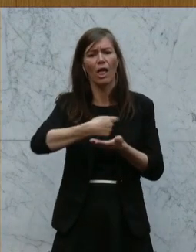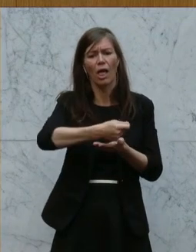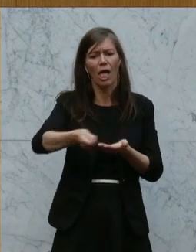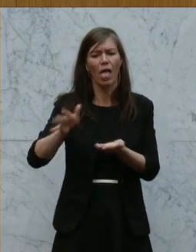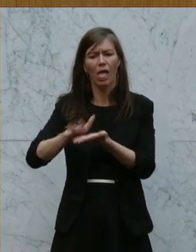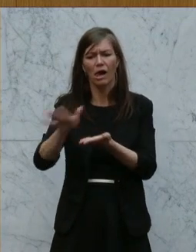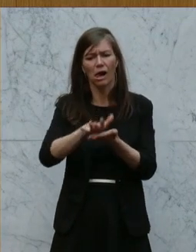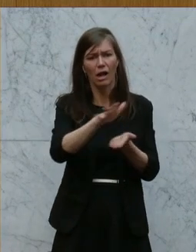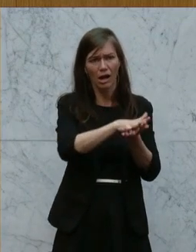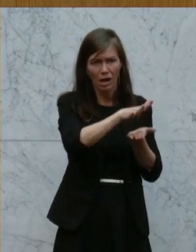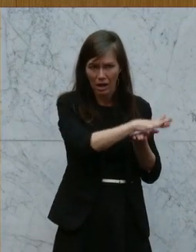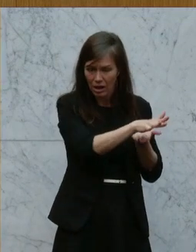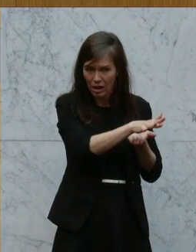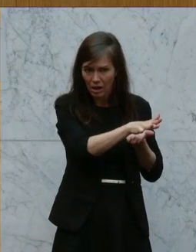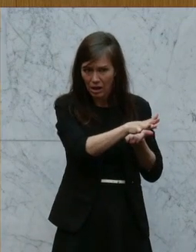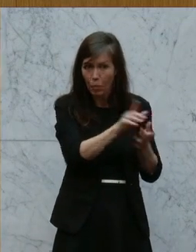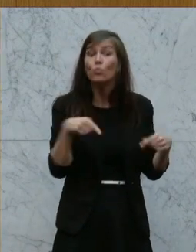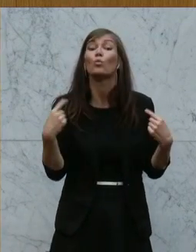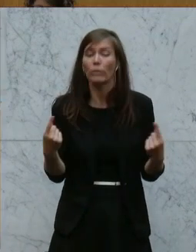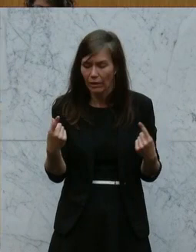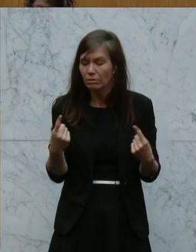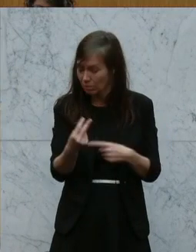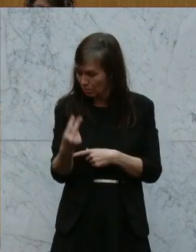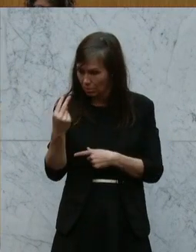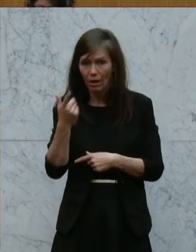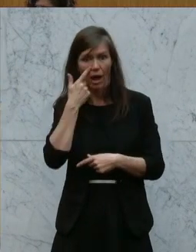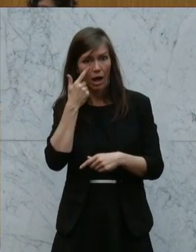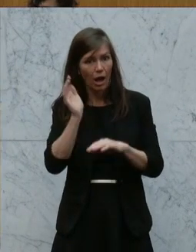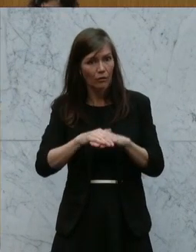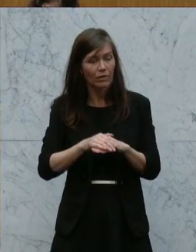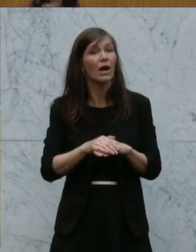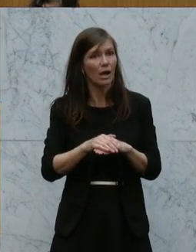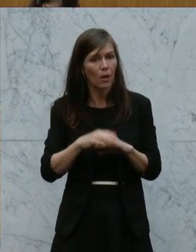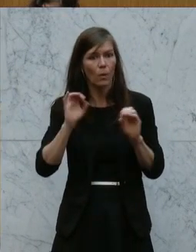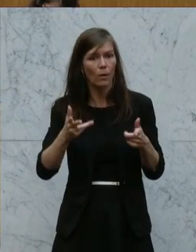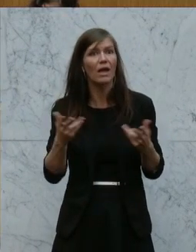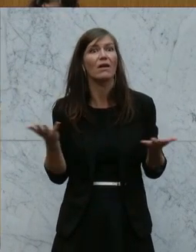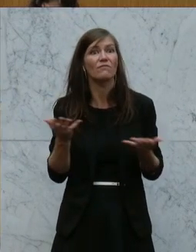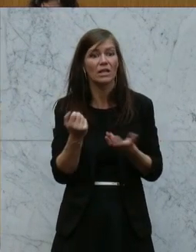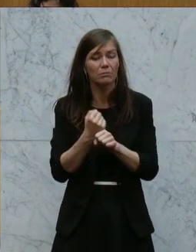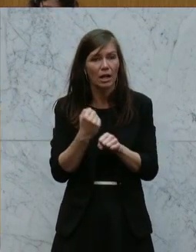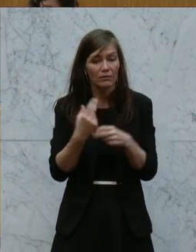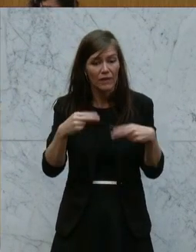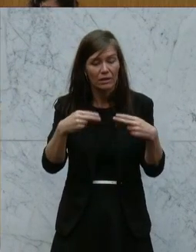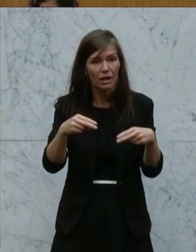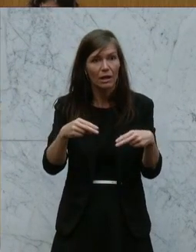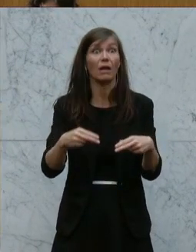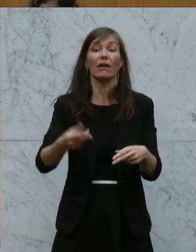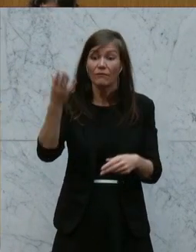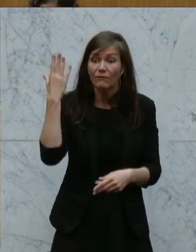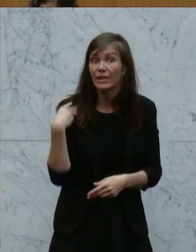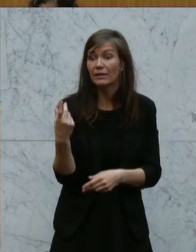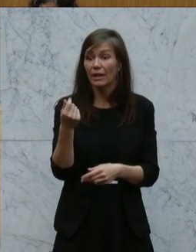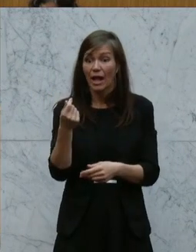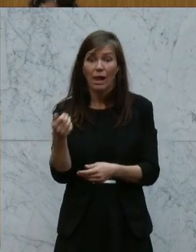haben sie gemacht als Erkenntnis daraus? Sie haben weiter die Gießkanne ausgepackt und haben in den vergangenen Monaten,